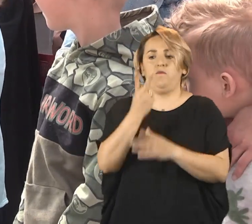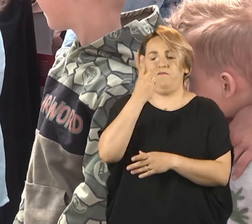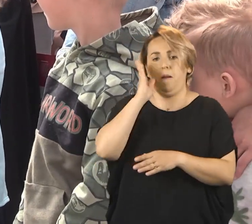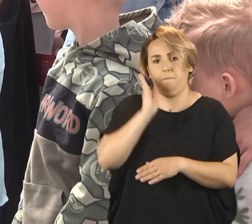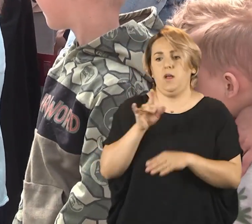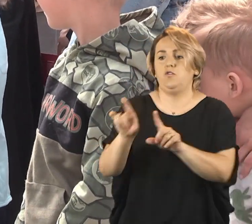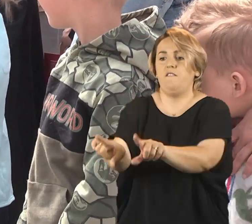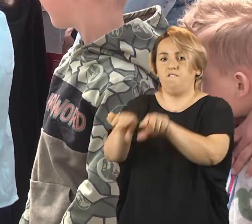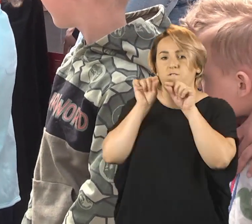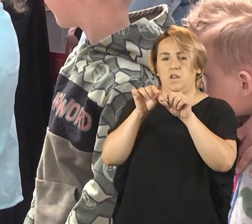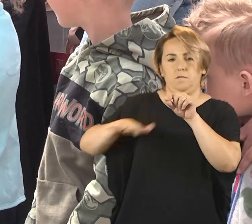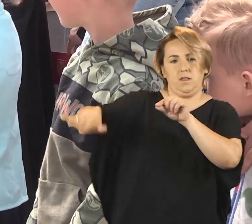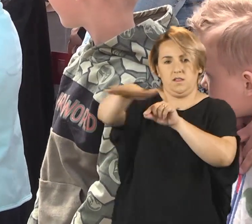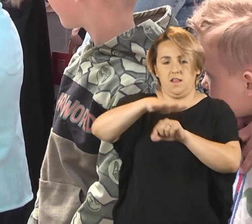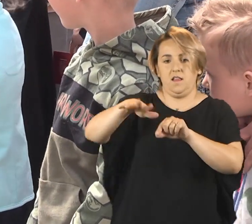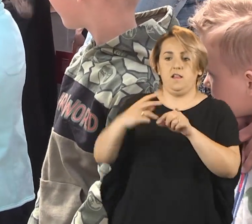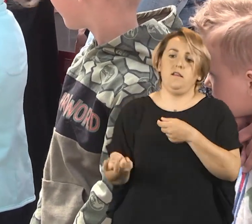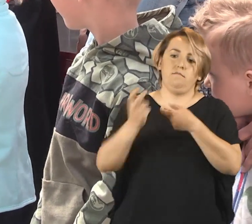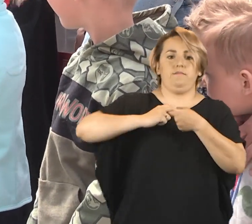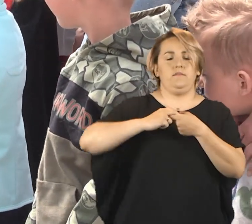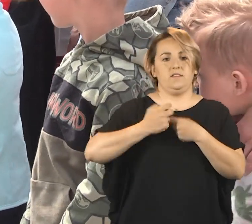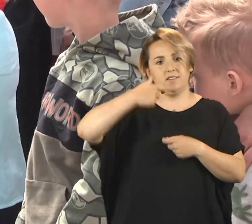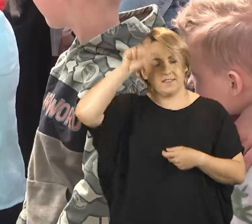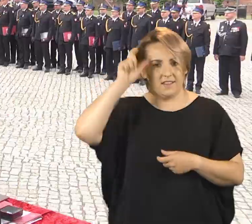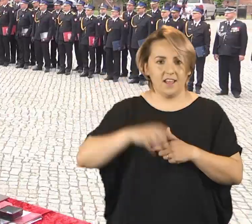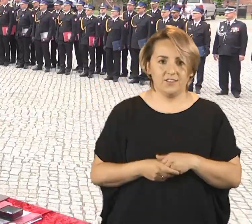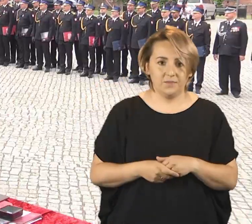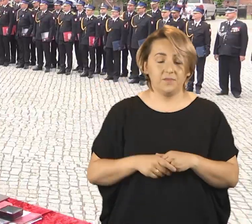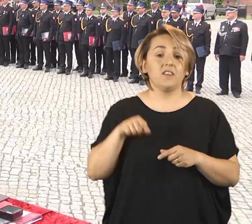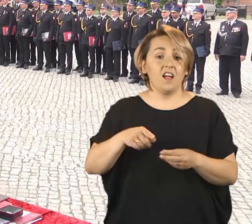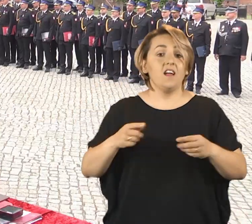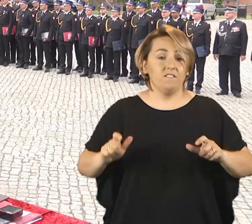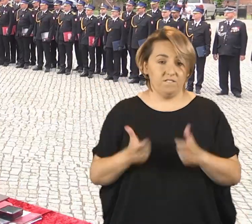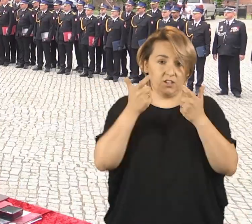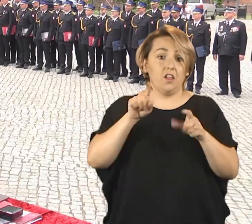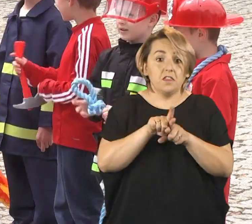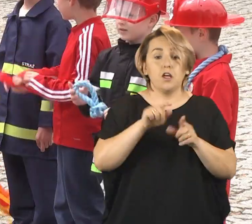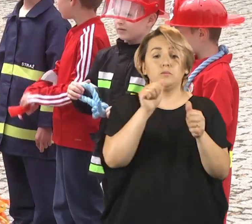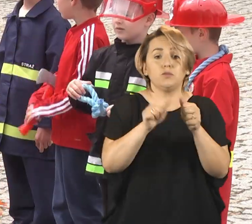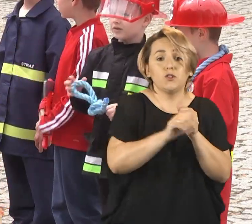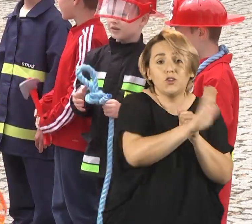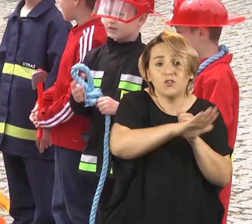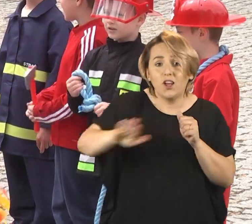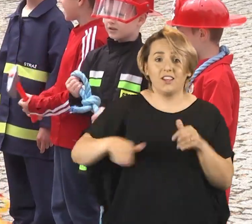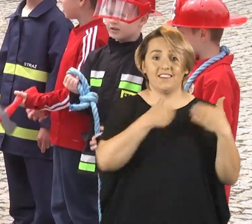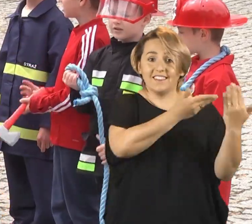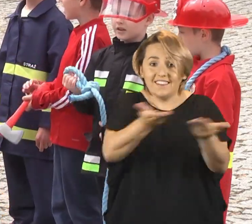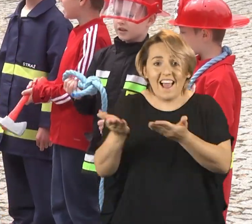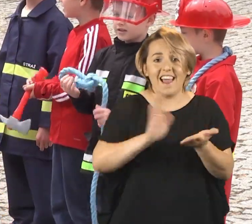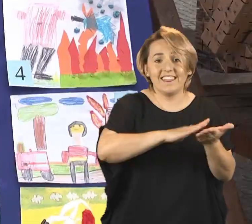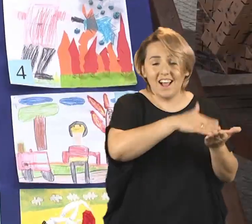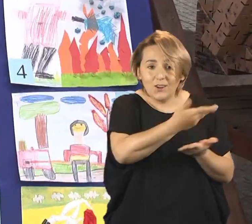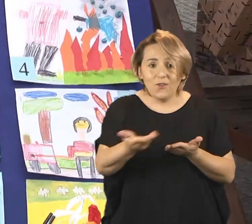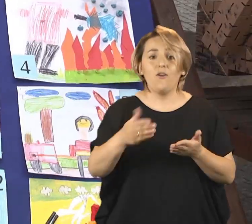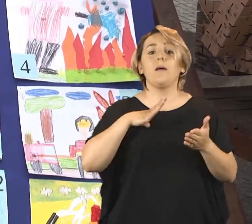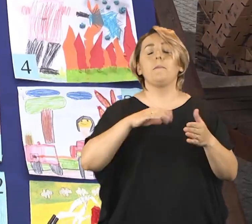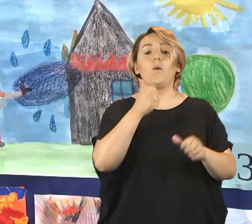wyłonimy tych dwóch, te dwie osoby, którzy wstąpią w nasze szeregi. W wydarzeniu wzięły udział także przedszkolaki, którym zostały wręczone